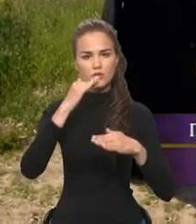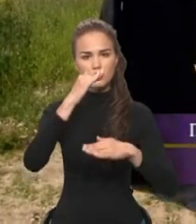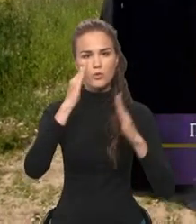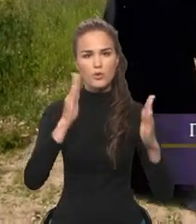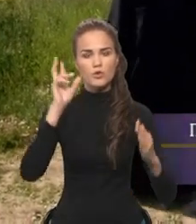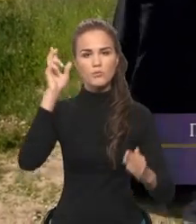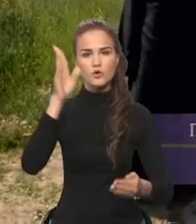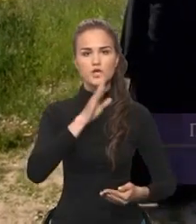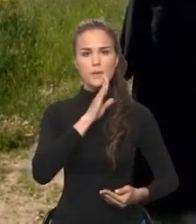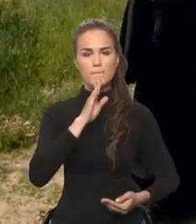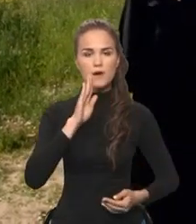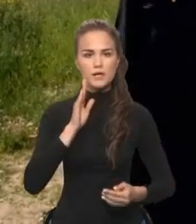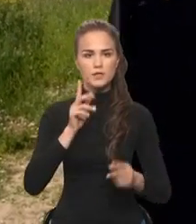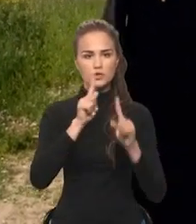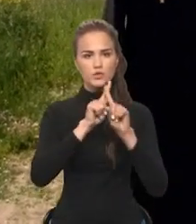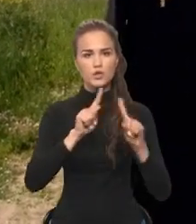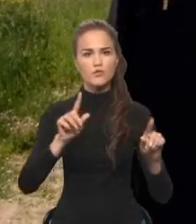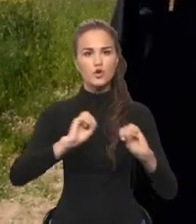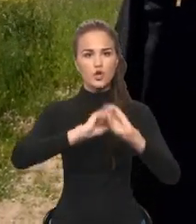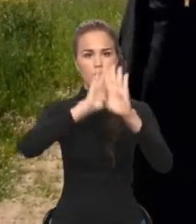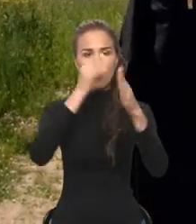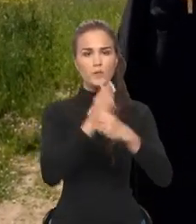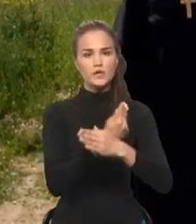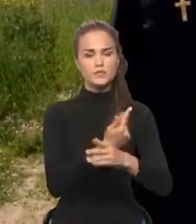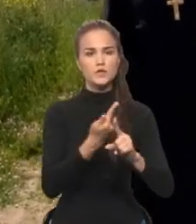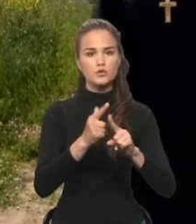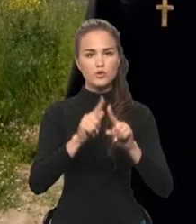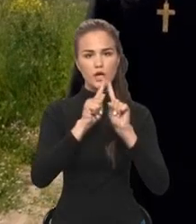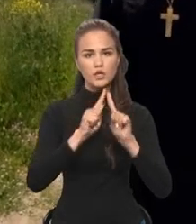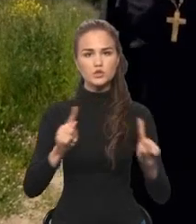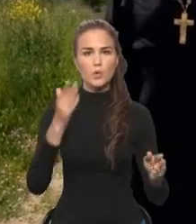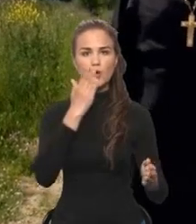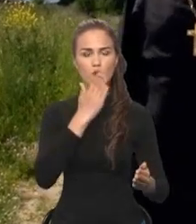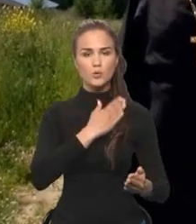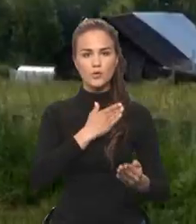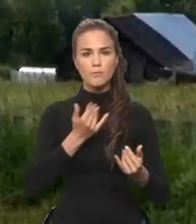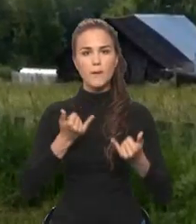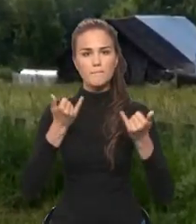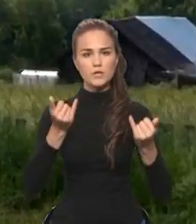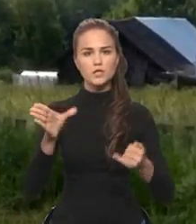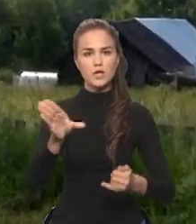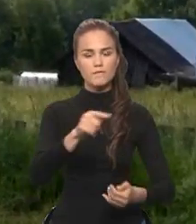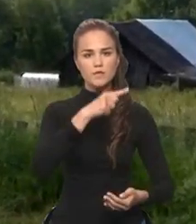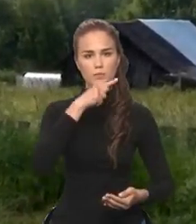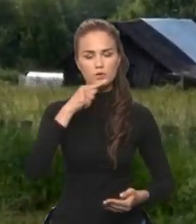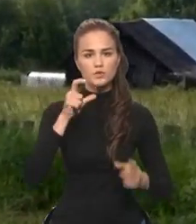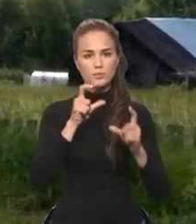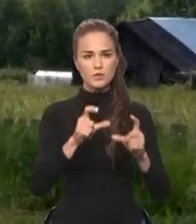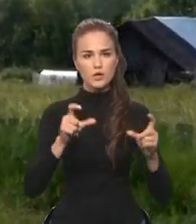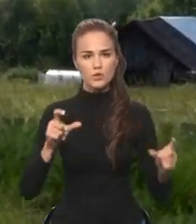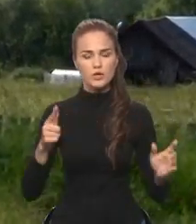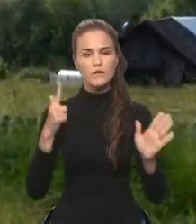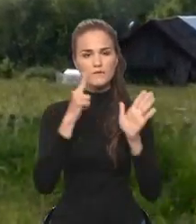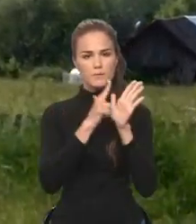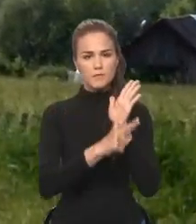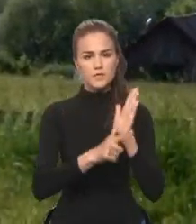Чудотворный образ, который особенно любим и почитаем всем русским народам В 70 километрах от